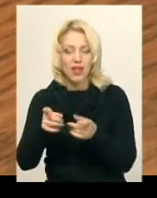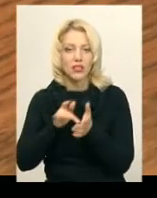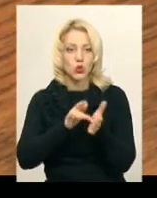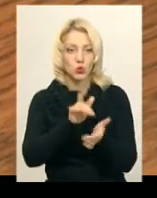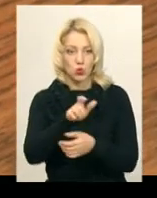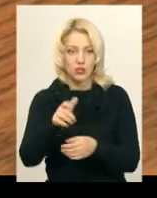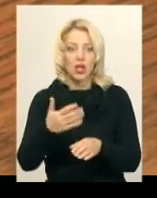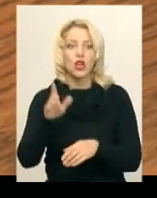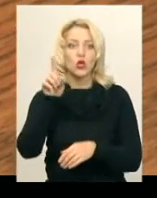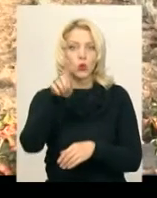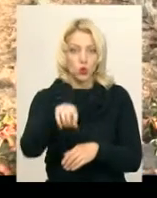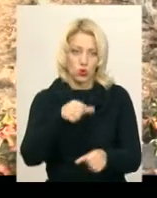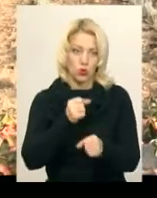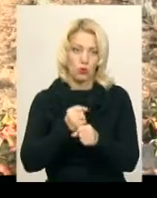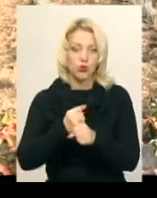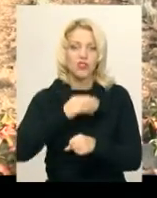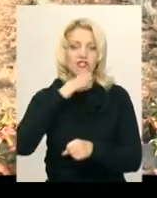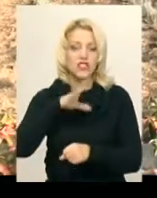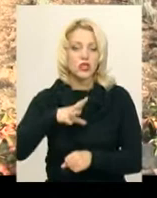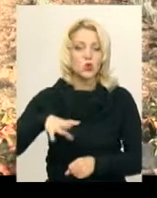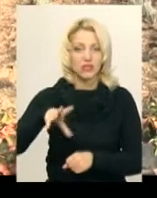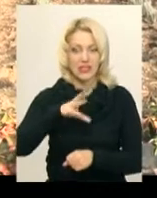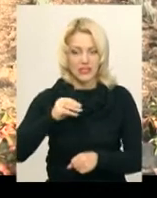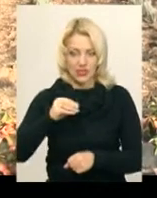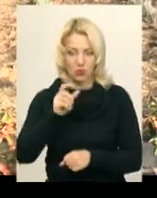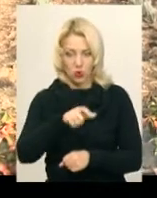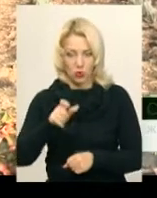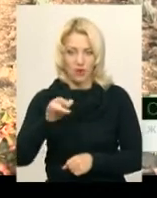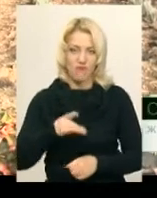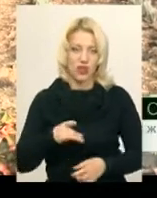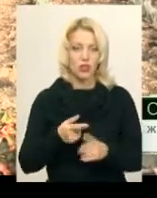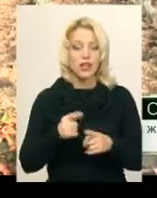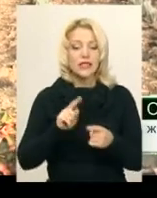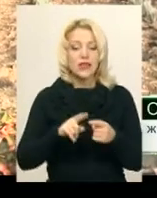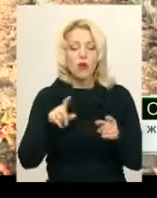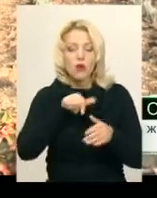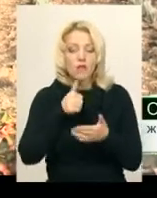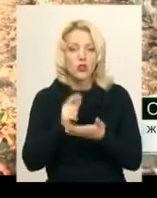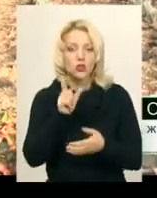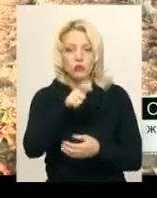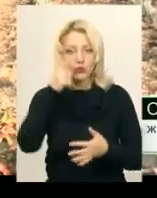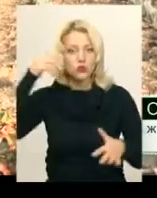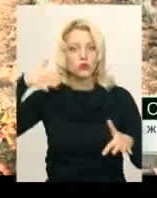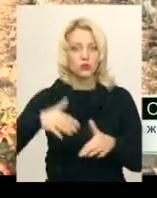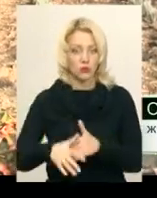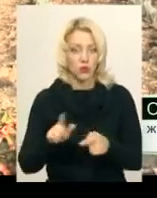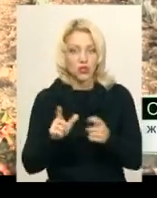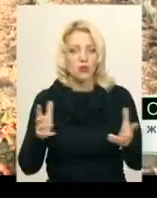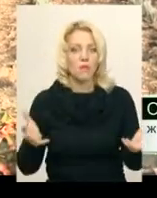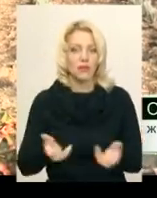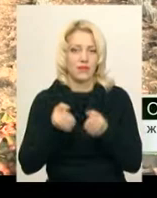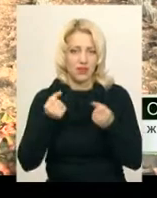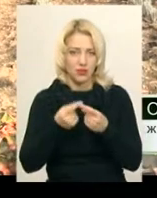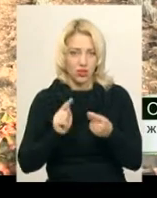тоді роботи вистачить всім в районі. Головний месець – щоб це зрозуміли люди, щоб підхватили цю ідею, щоб сіяли всі,